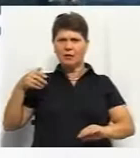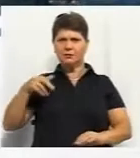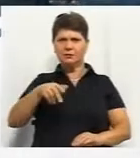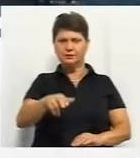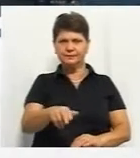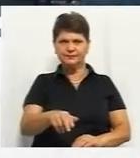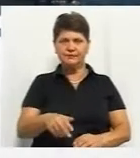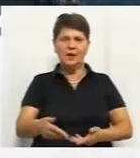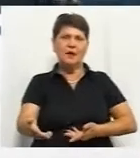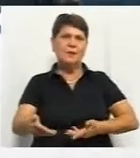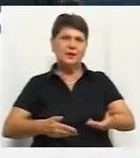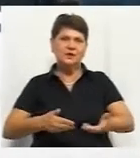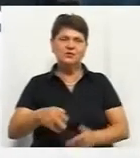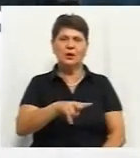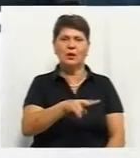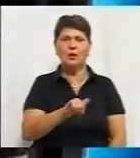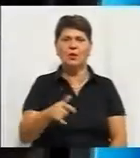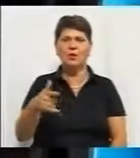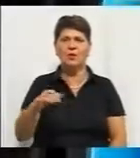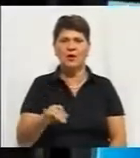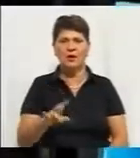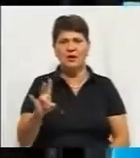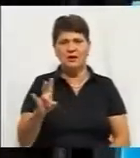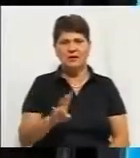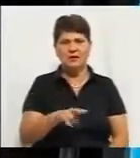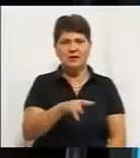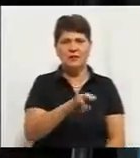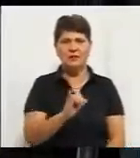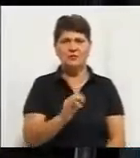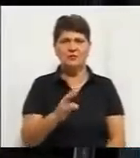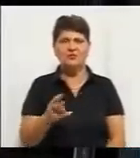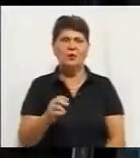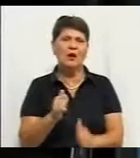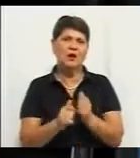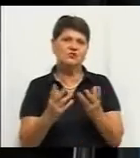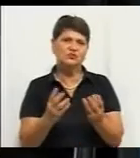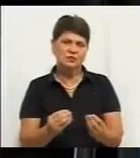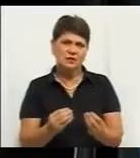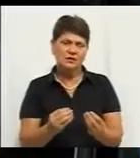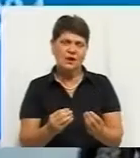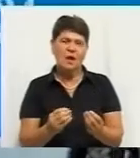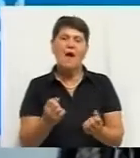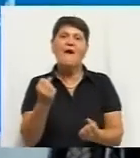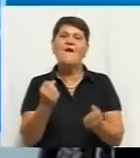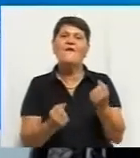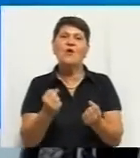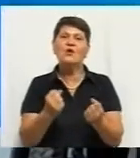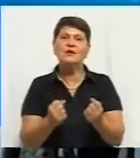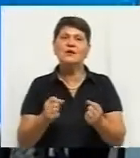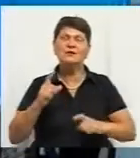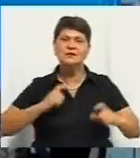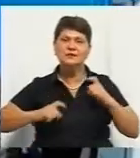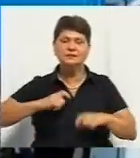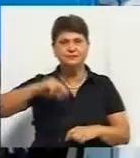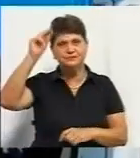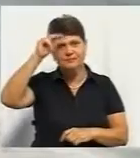Пішки до Лугової сьогодні діставалася і Наталія Піщаліна. Каже, такий маршрут у неї щодня, бо їздить на водійські курси і відводить п'ятирічного сина